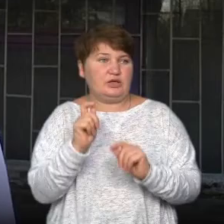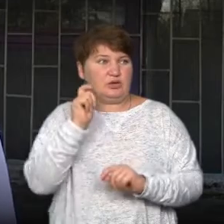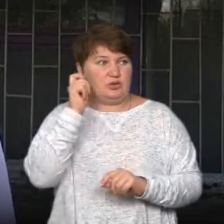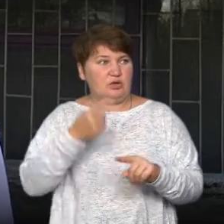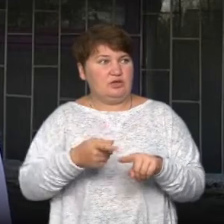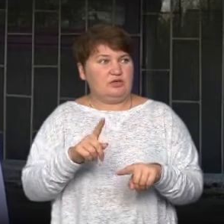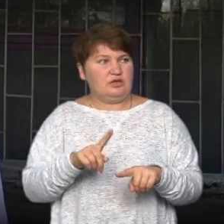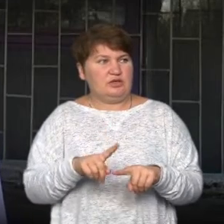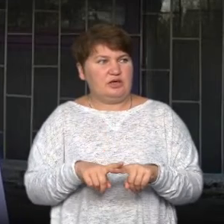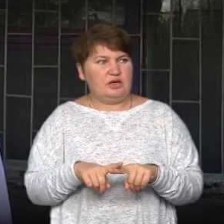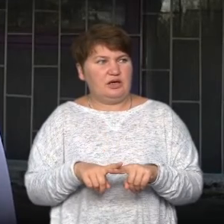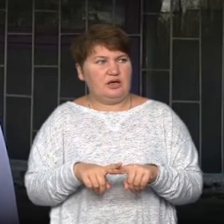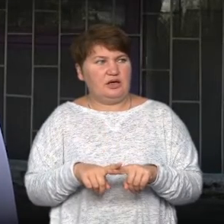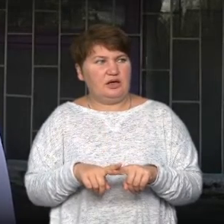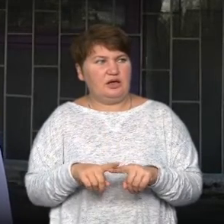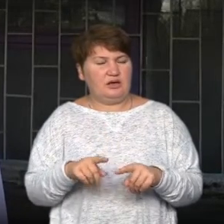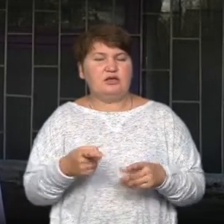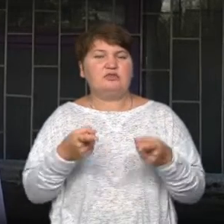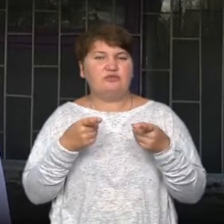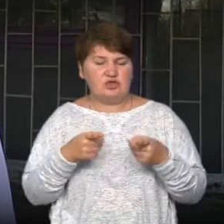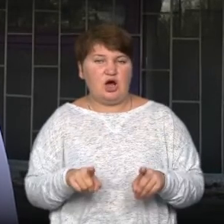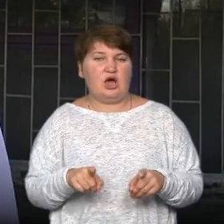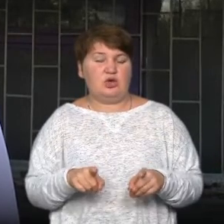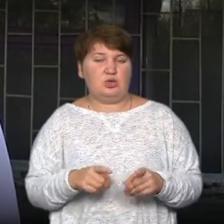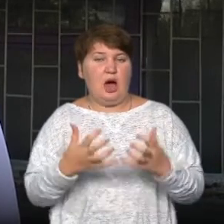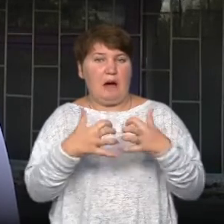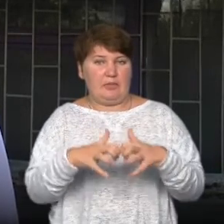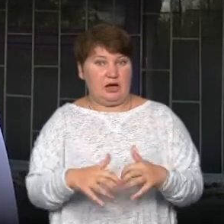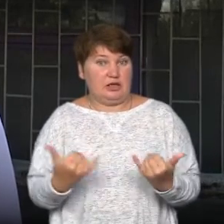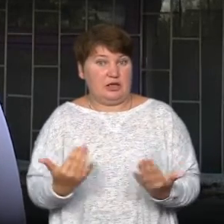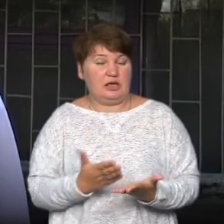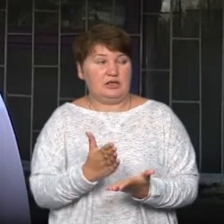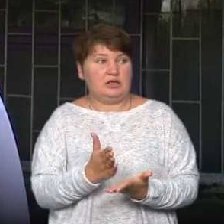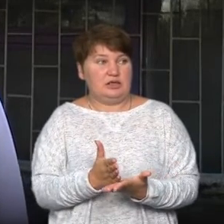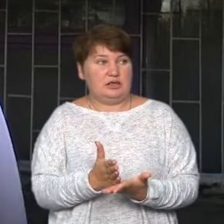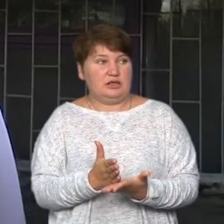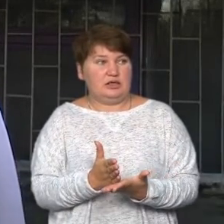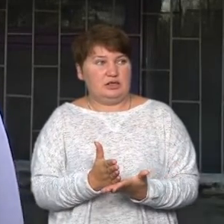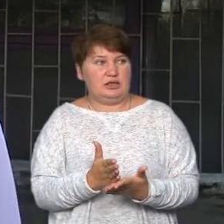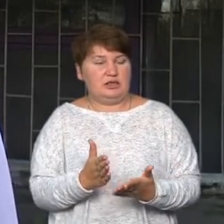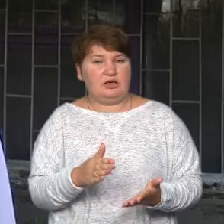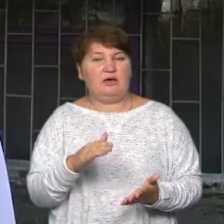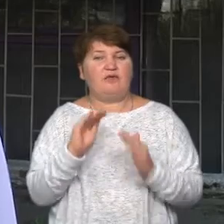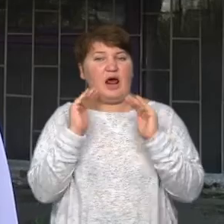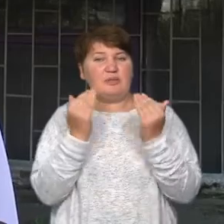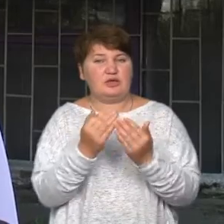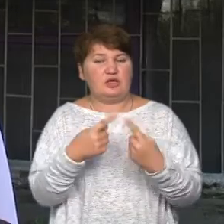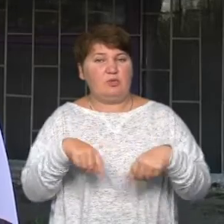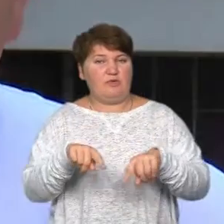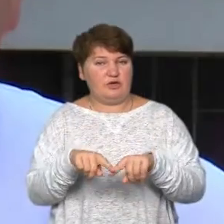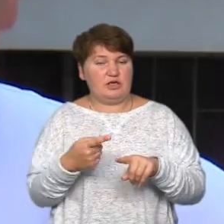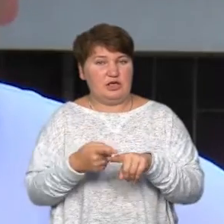він без сумніво, апарат, який в нас є на даний момент у перинатальному центру енімаційного виділення, він апарат